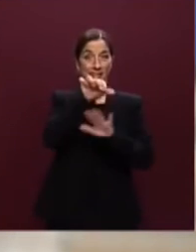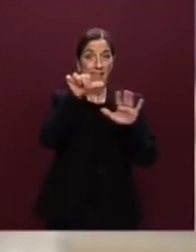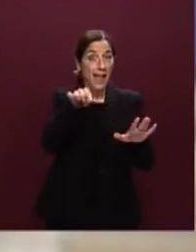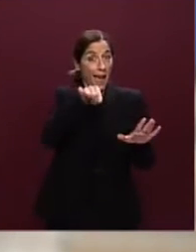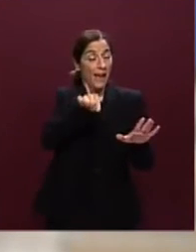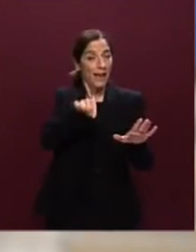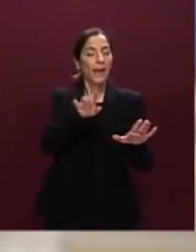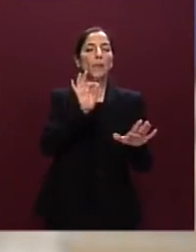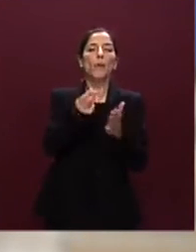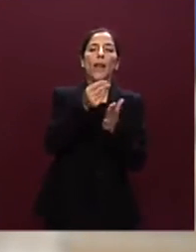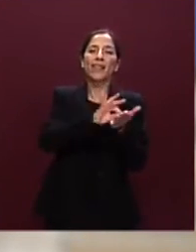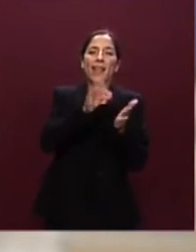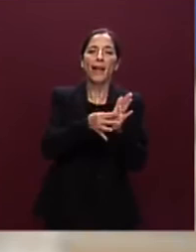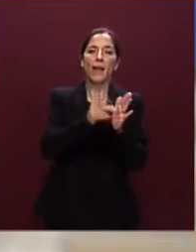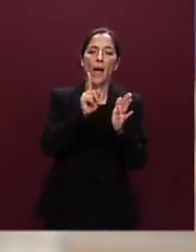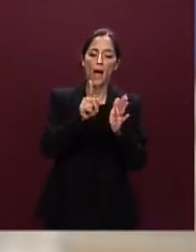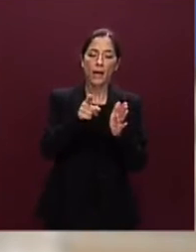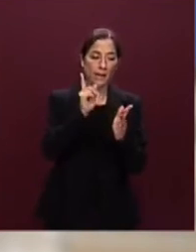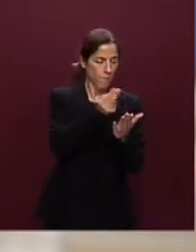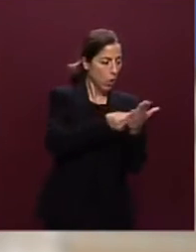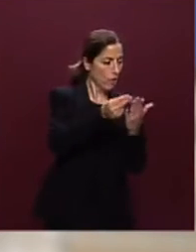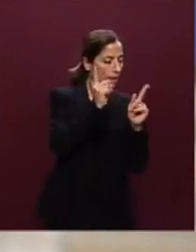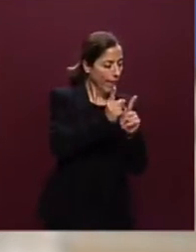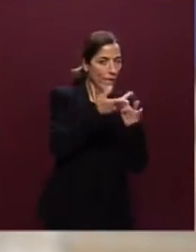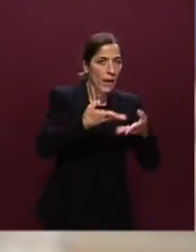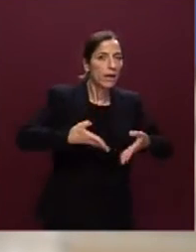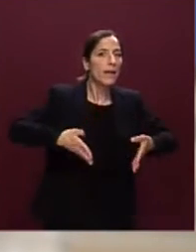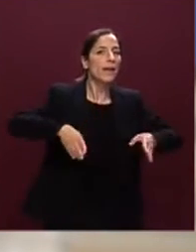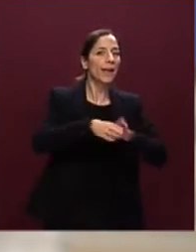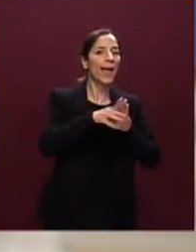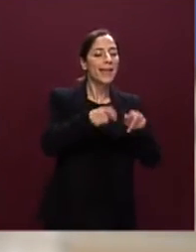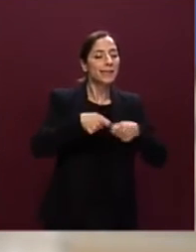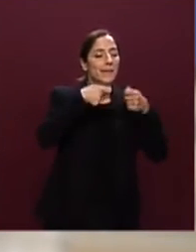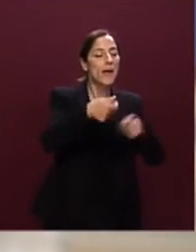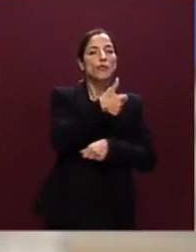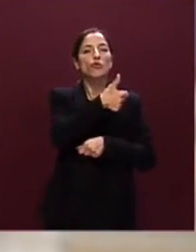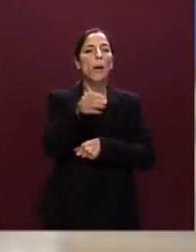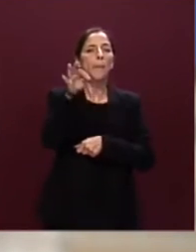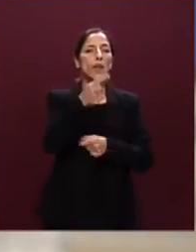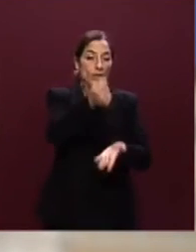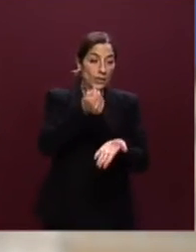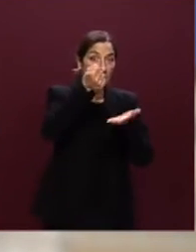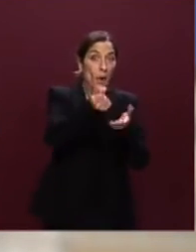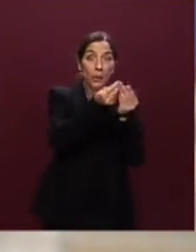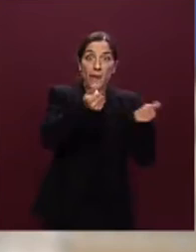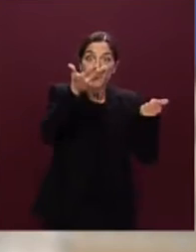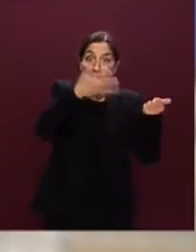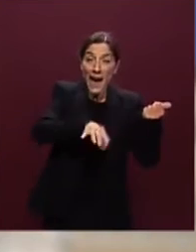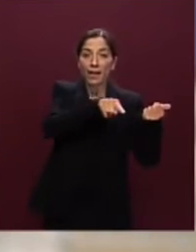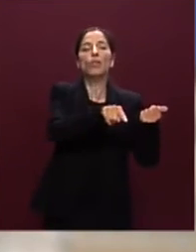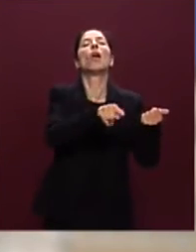quale bisogna completare il singolo progetto e aver speso il 100% delle risorse se non è così ci sarà la